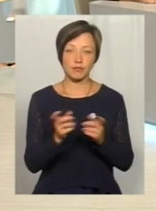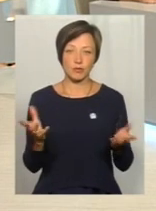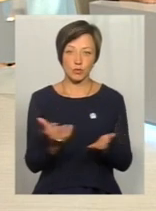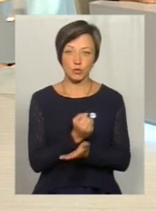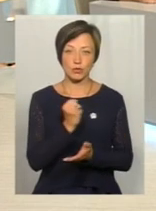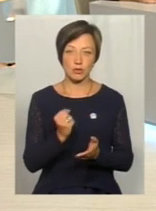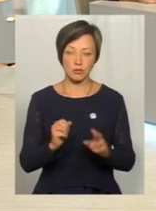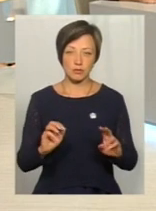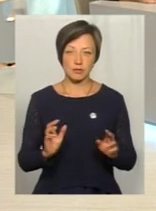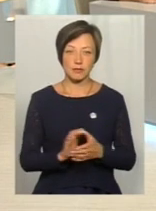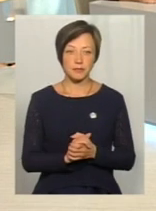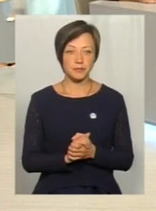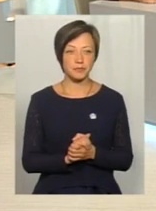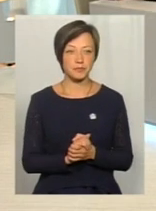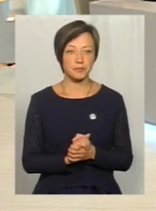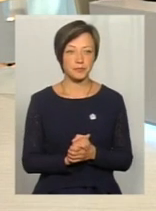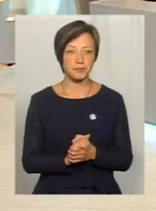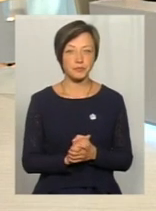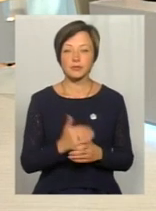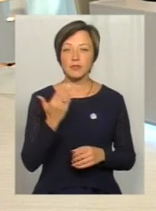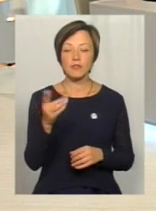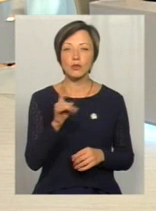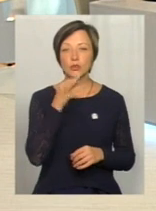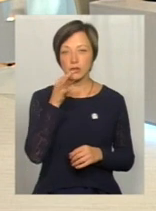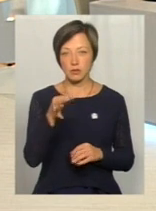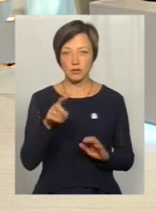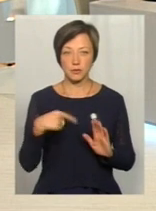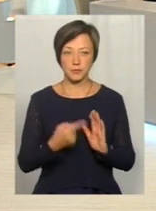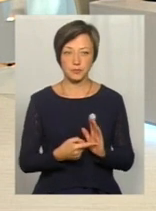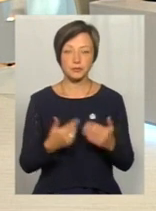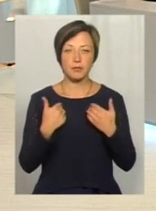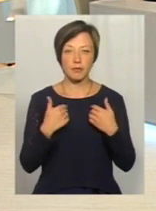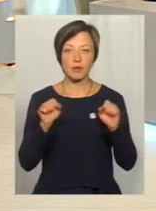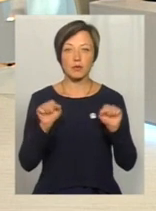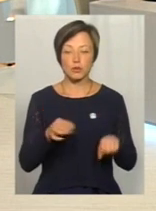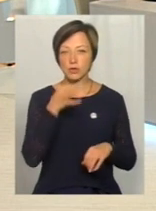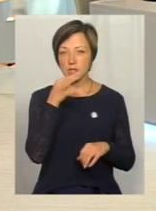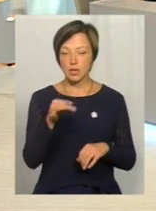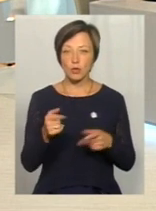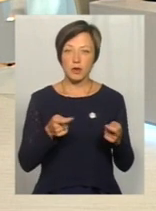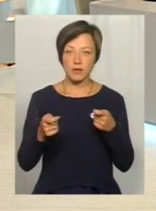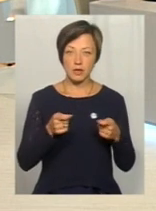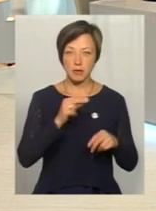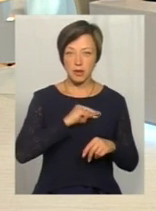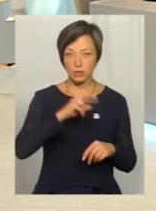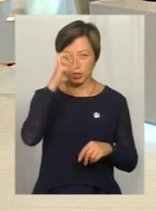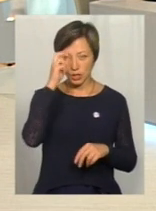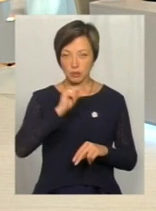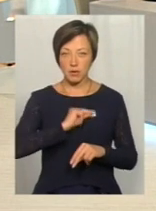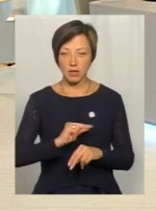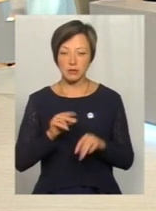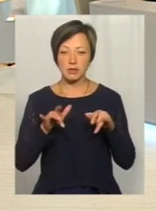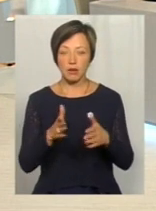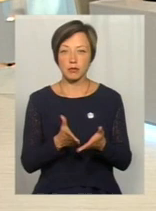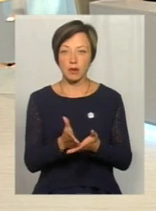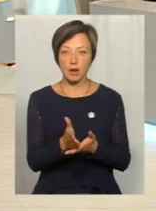спічка і сполихнула. Зрозуміло. Пане Віталію, що ви скажете? Ну, я можу сказати, що і управління праці, і держпраці вживають заходи, направлені на